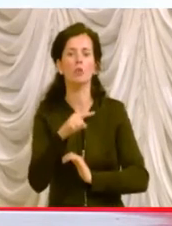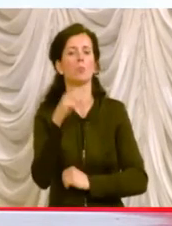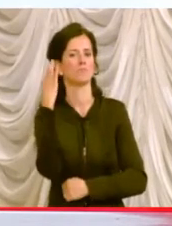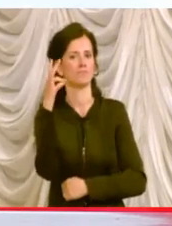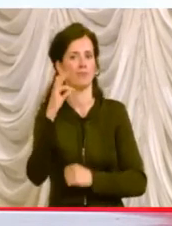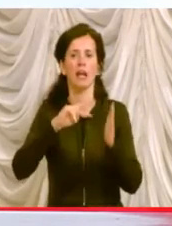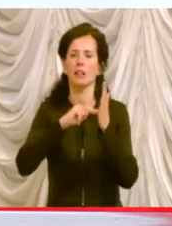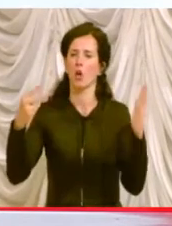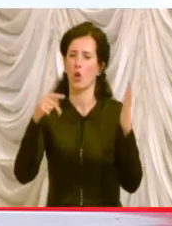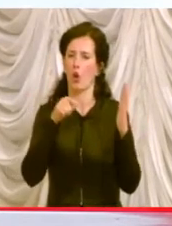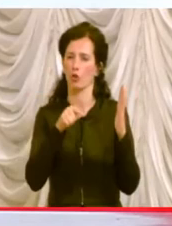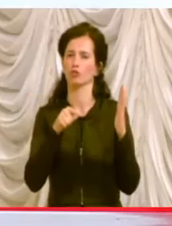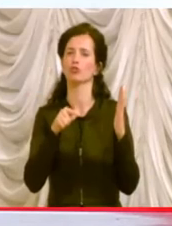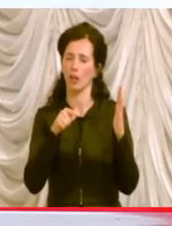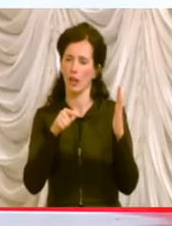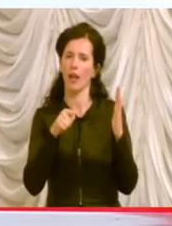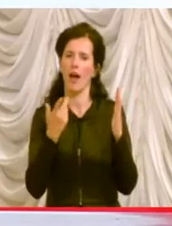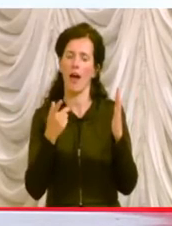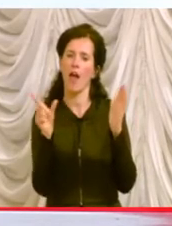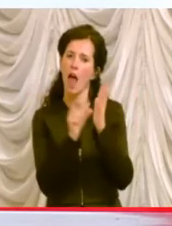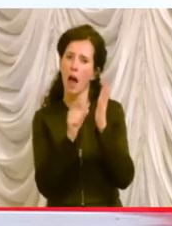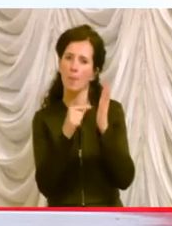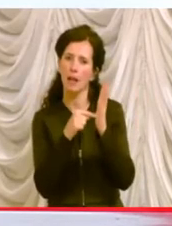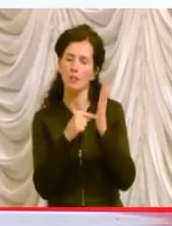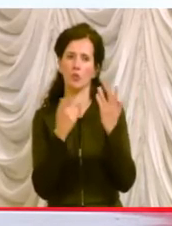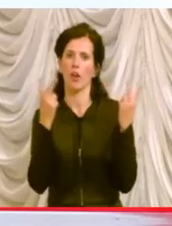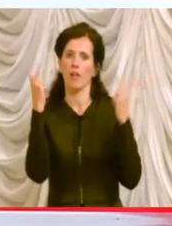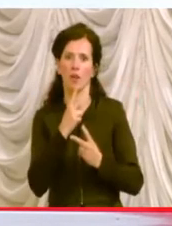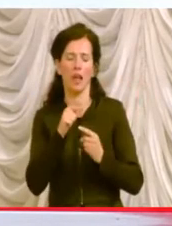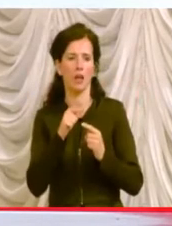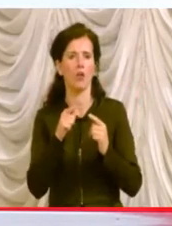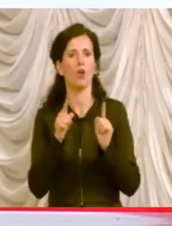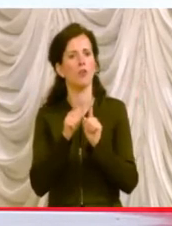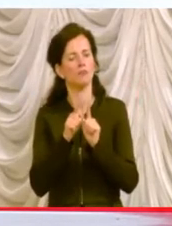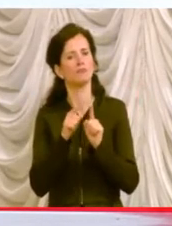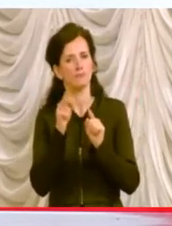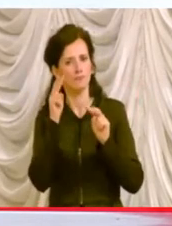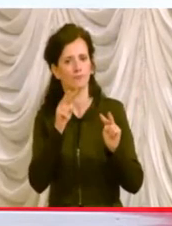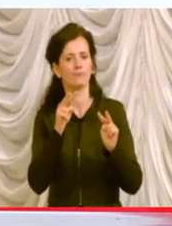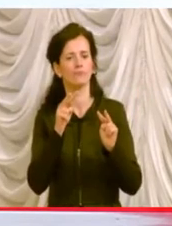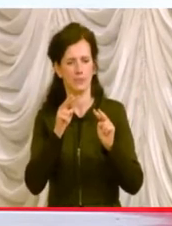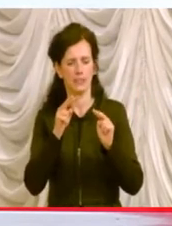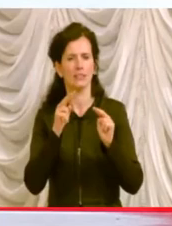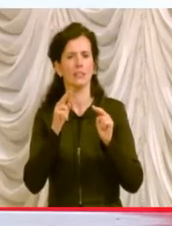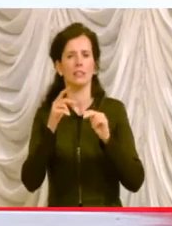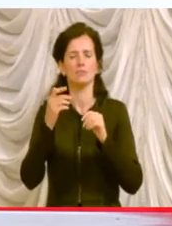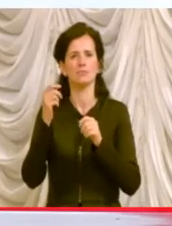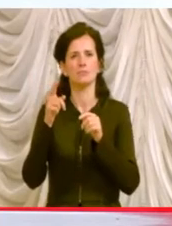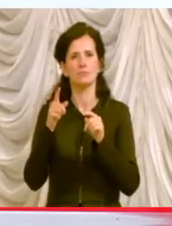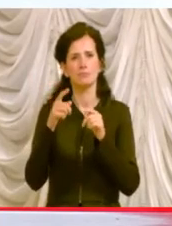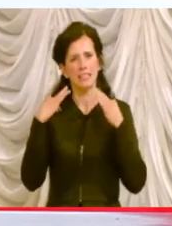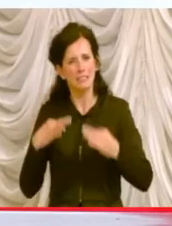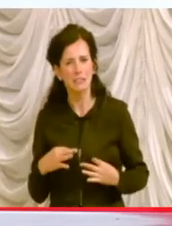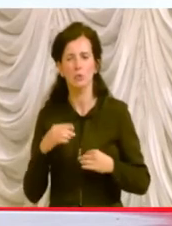tecnologico che ha raggiunto e ha superato anche il vaglio molto severo degli istituti